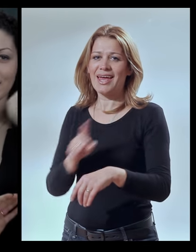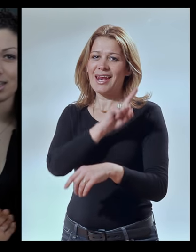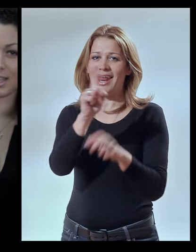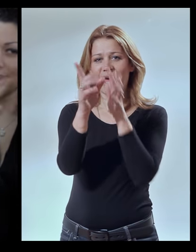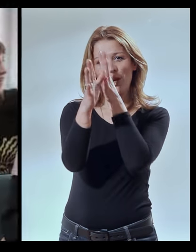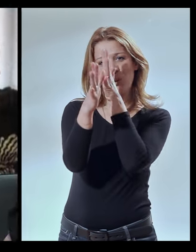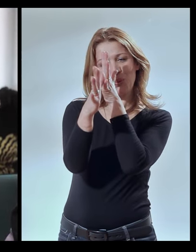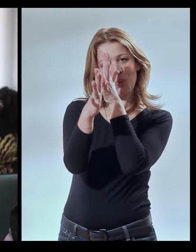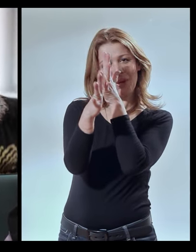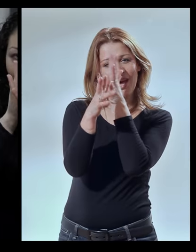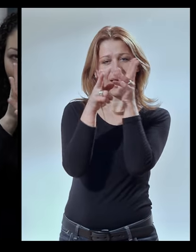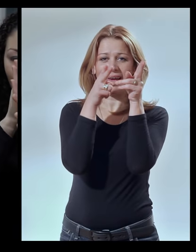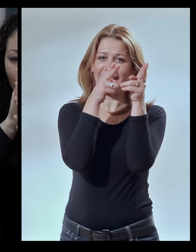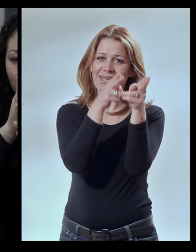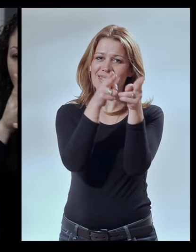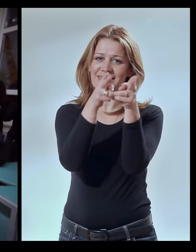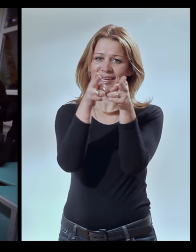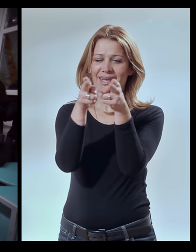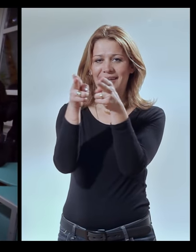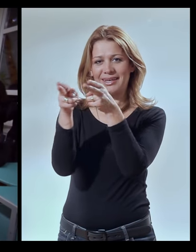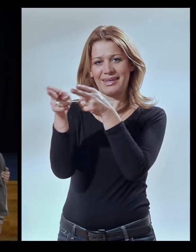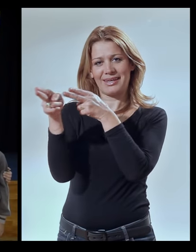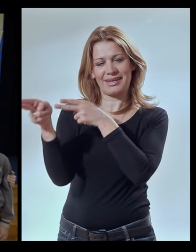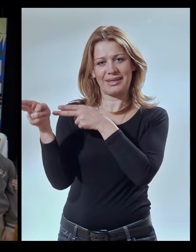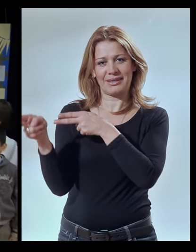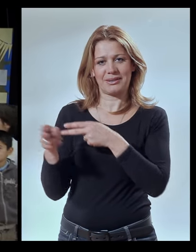Ne rukaj se